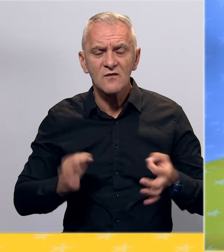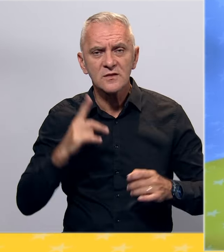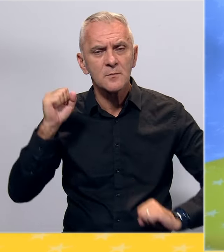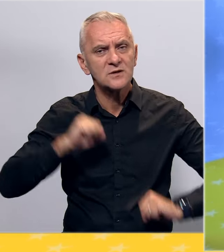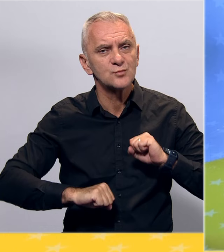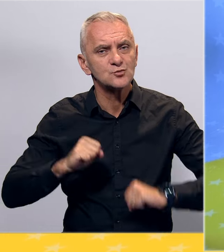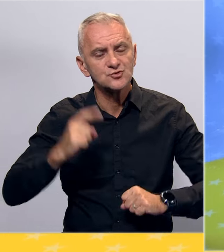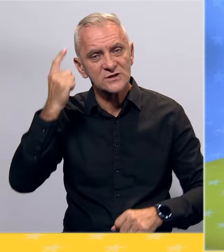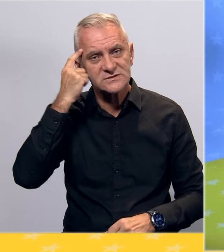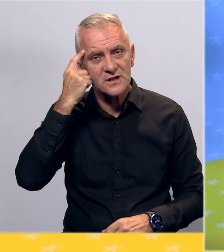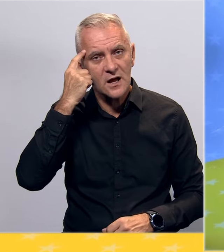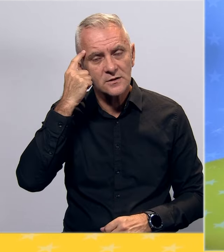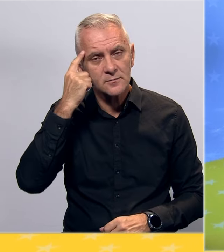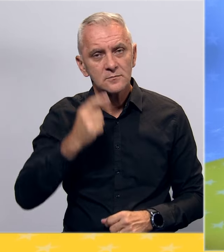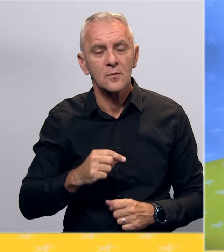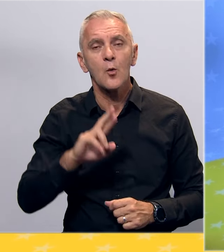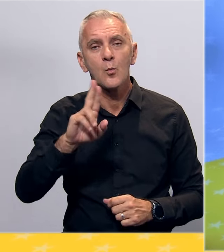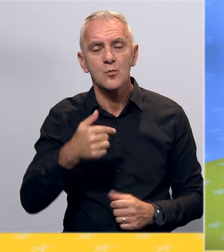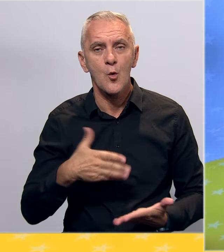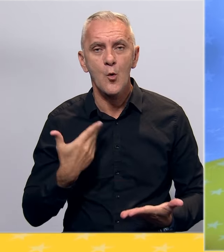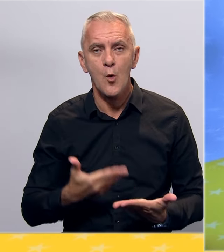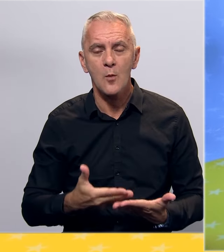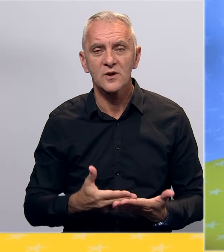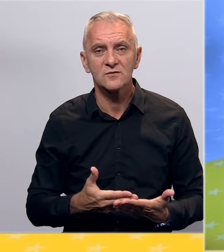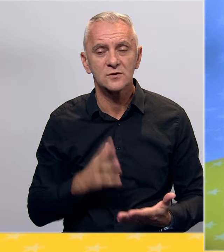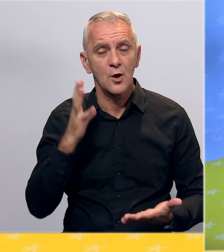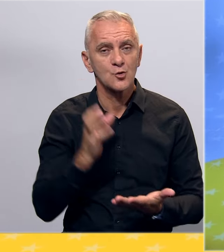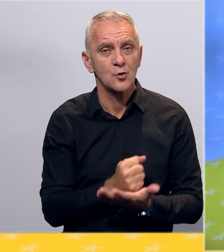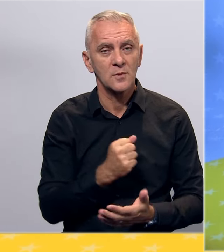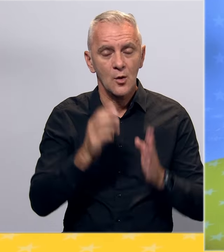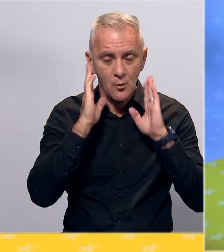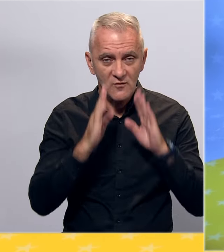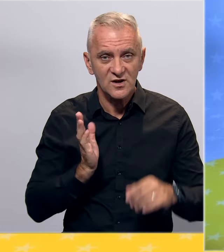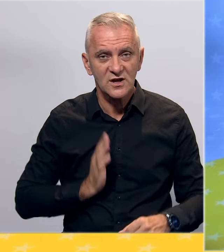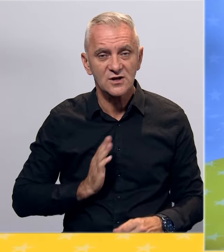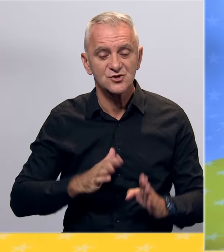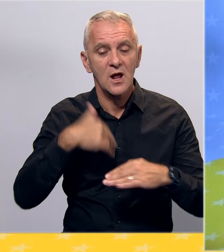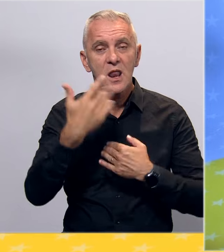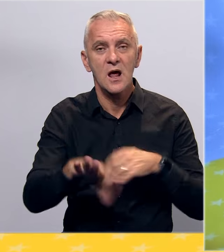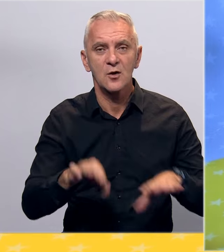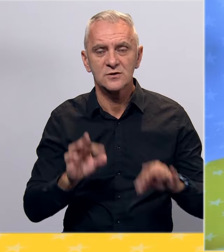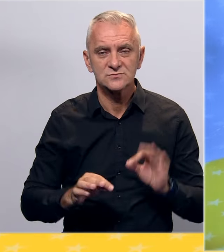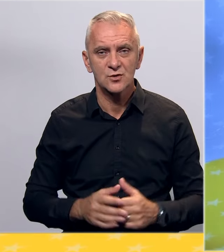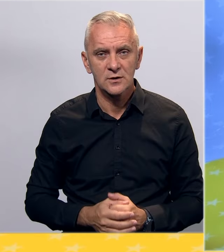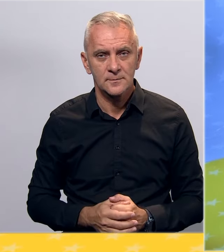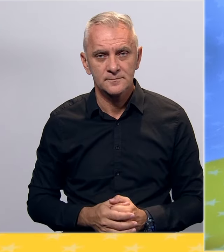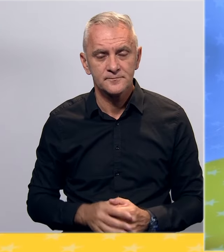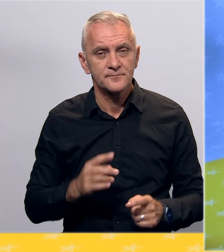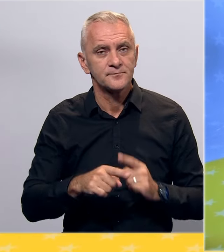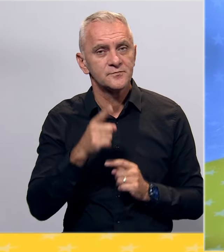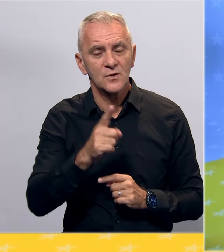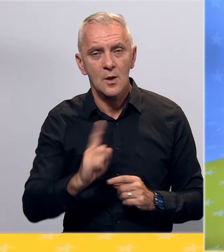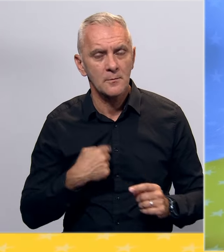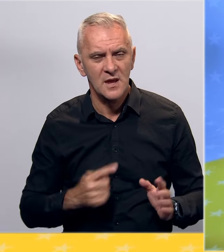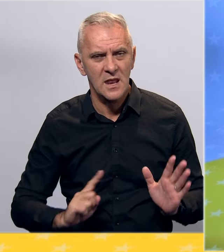sposobnošću, znanjem i ugledom mogu opravdati dobijeno povjerenje građana i nakon izbora. Pri tome se ne